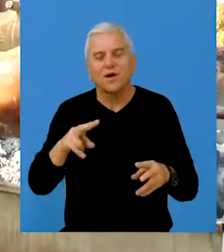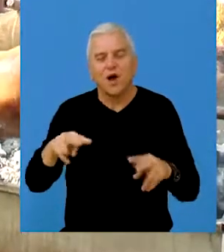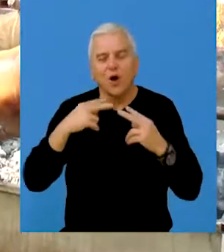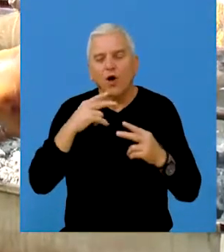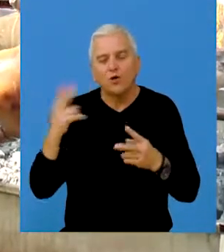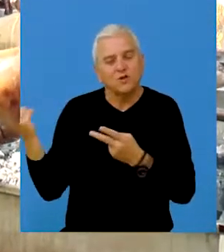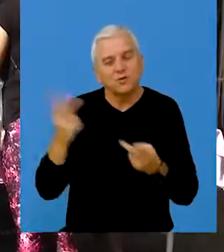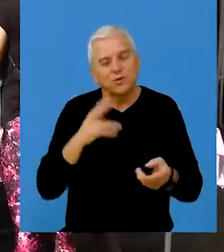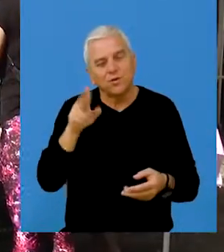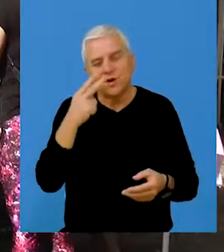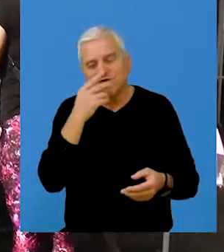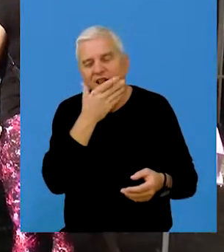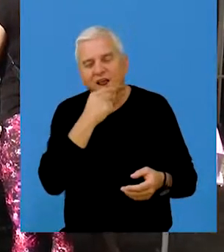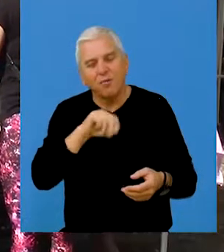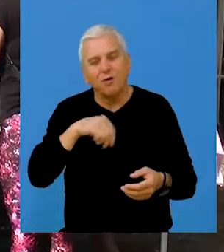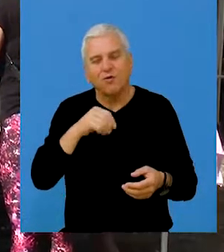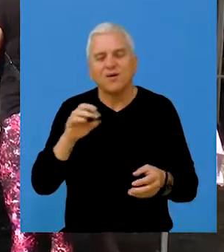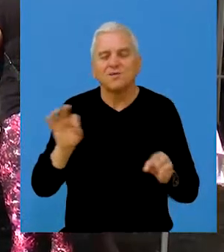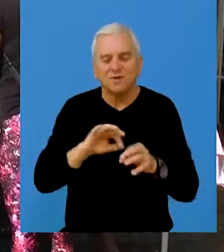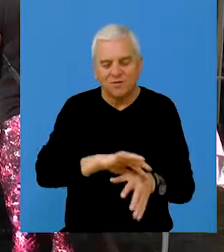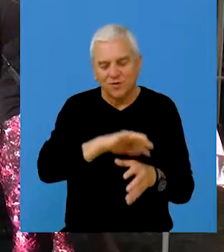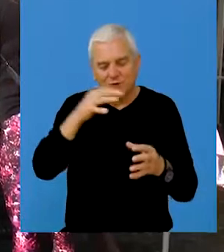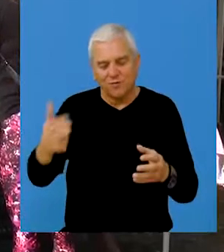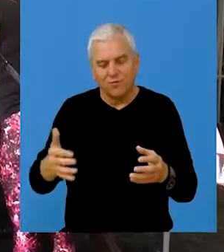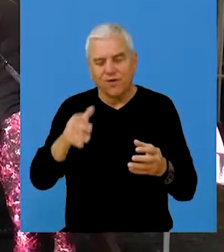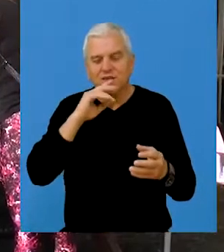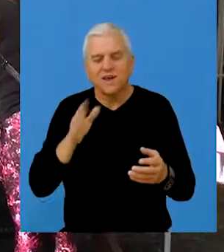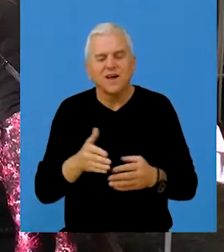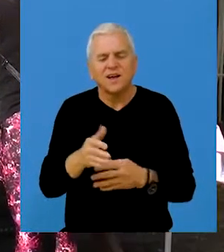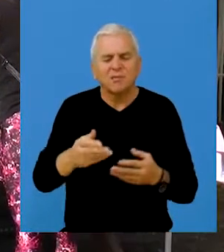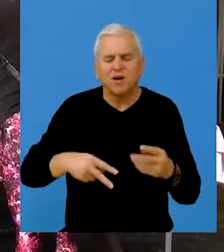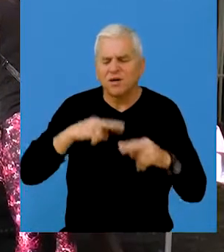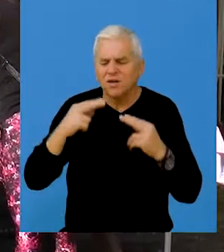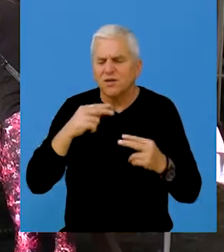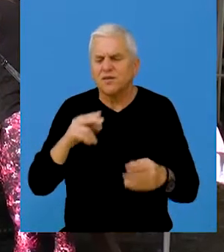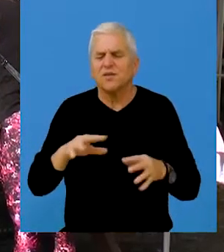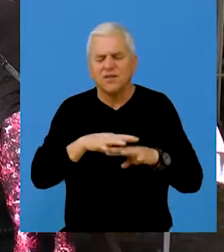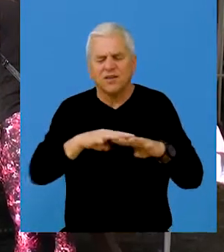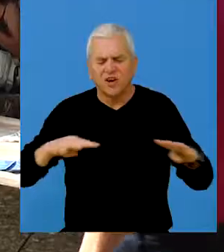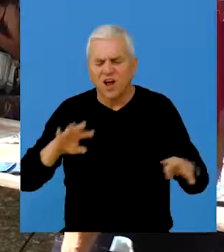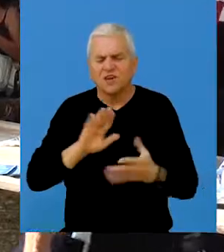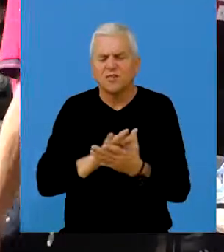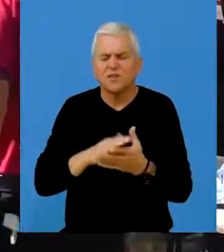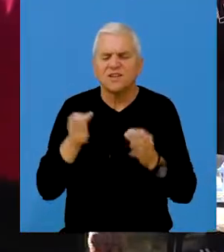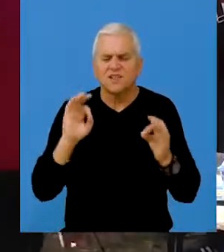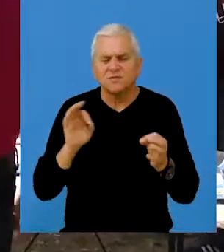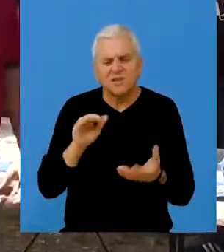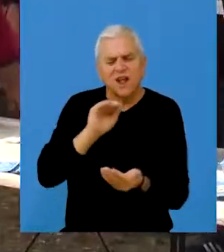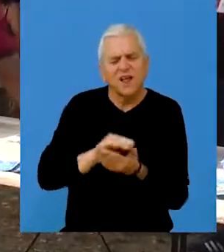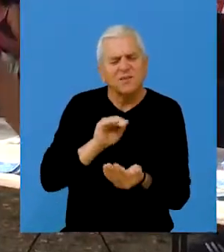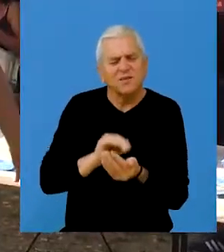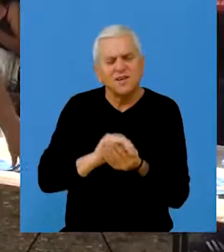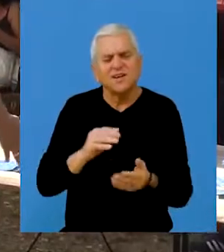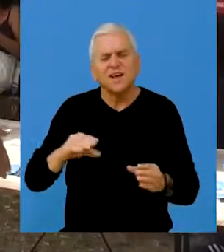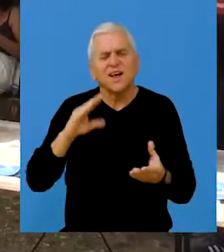tako posetioci mogli da uživaju u gormanucima ispod sača, ribljima meniju, delikatesima, saražnja, specijalnim burgerima